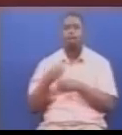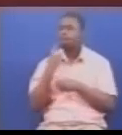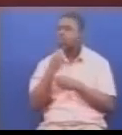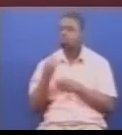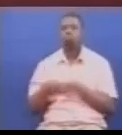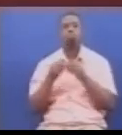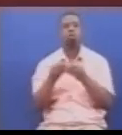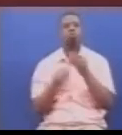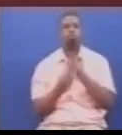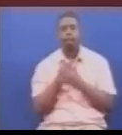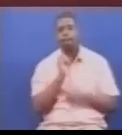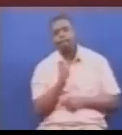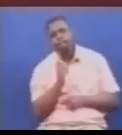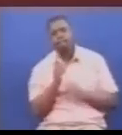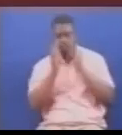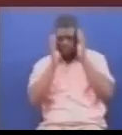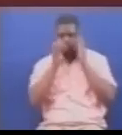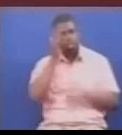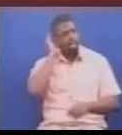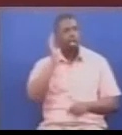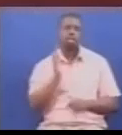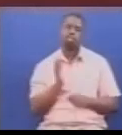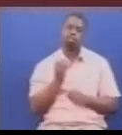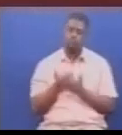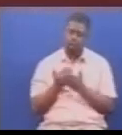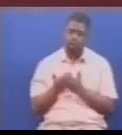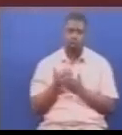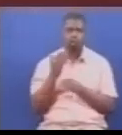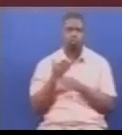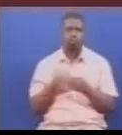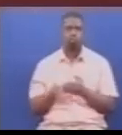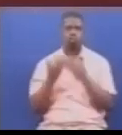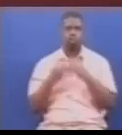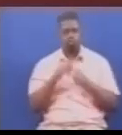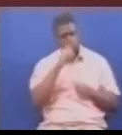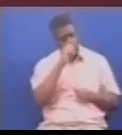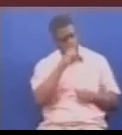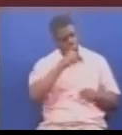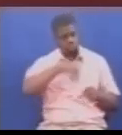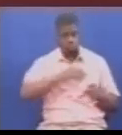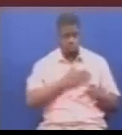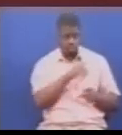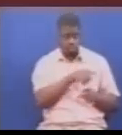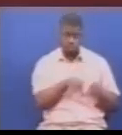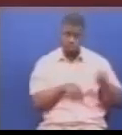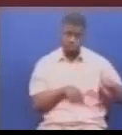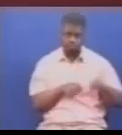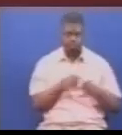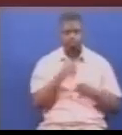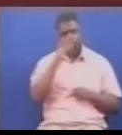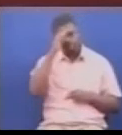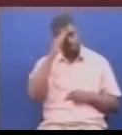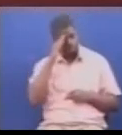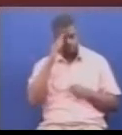wa serikali kwa haraka, ikiwemo kujenga uwezo wa wachunguzi wetu wa makose ya jinae kwa maana ya jeshi la polisi,